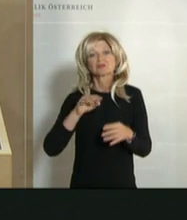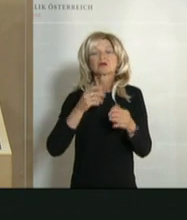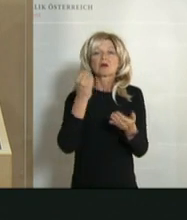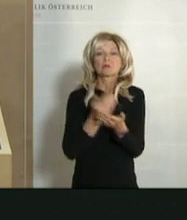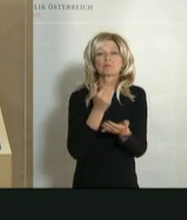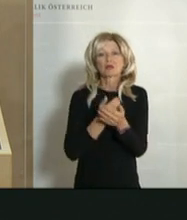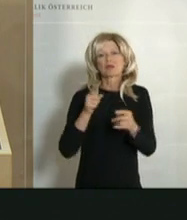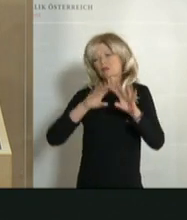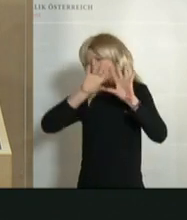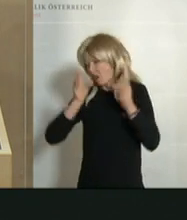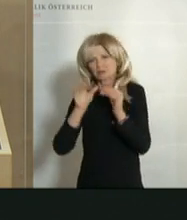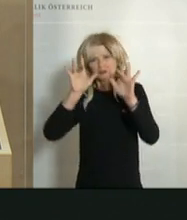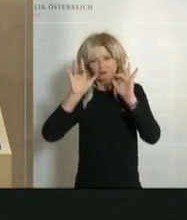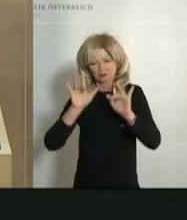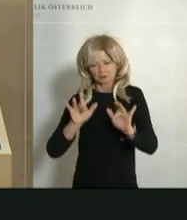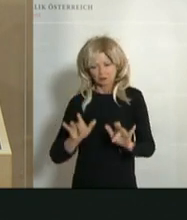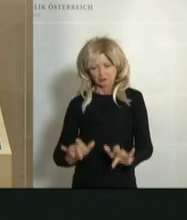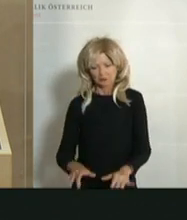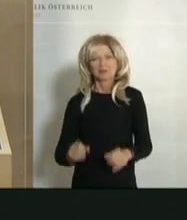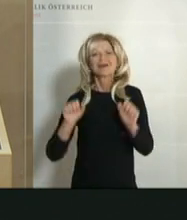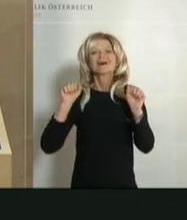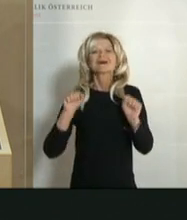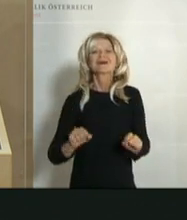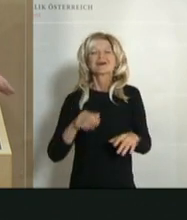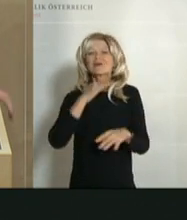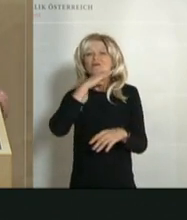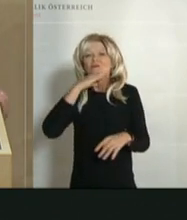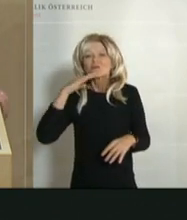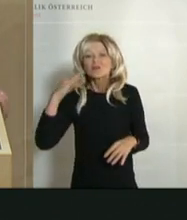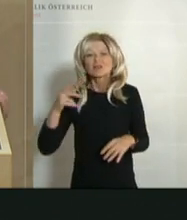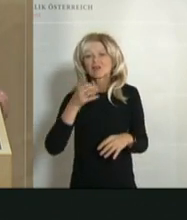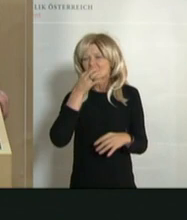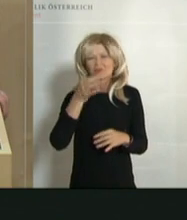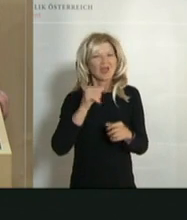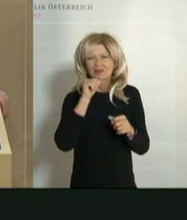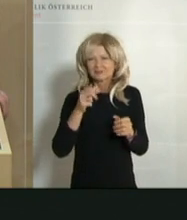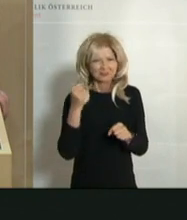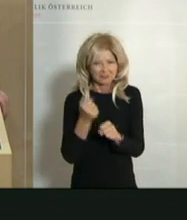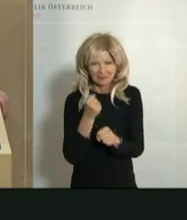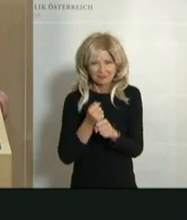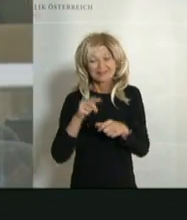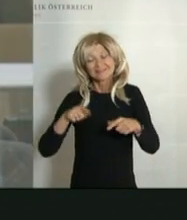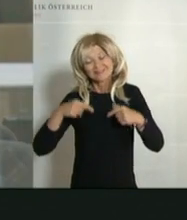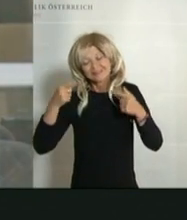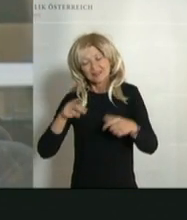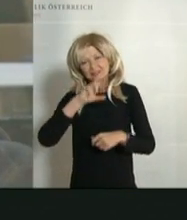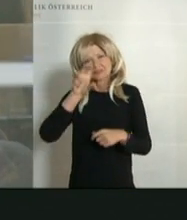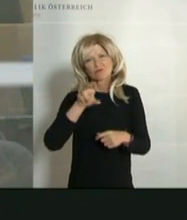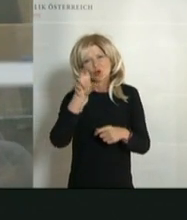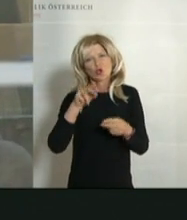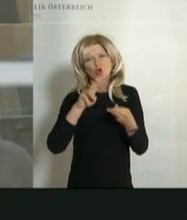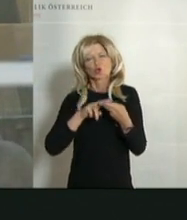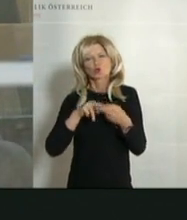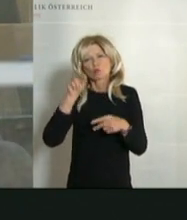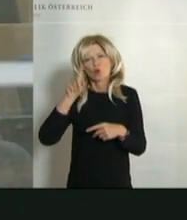aufgearbeitet werden. Da wurden viele offene Fragen auch aufgeworfen, die es in den nächsten Wochen und Monaten noch zu